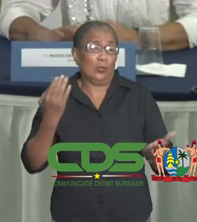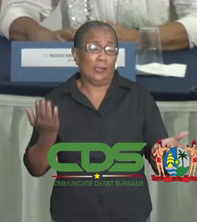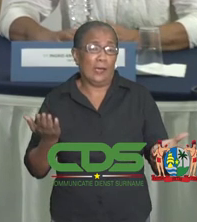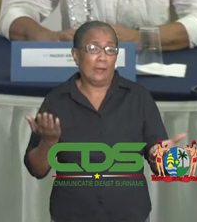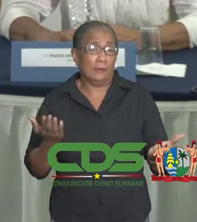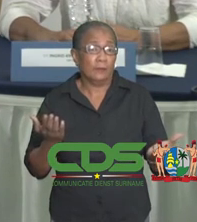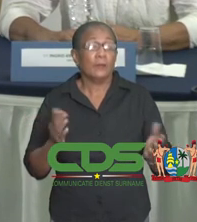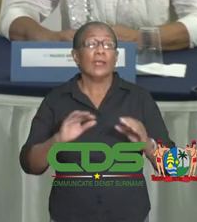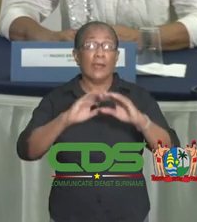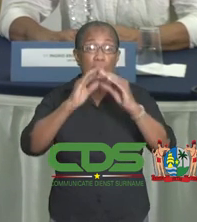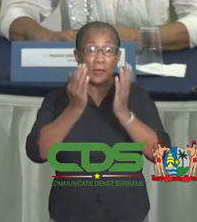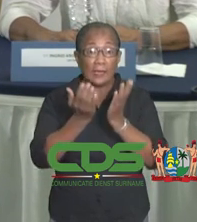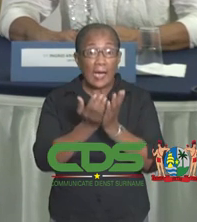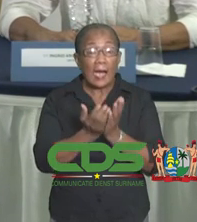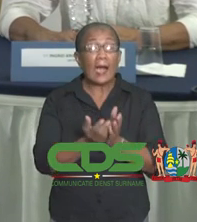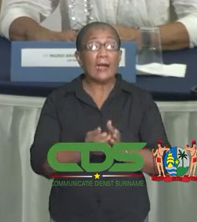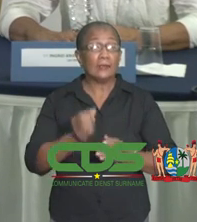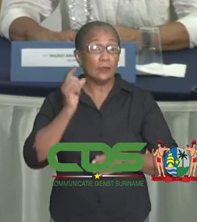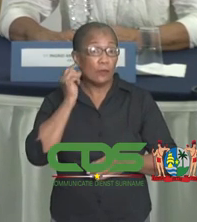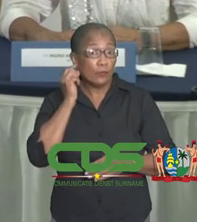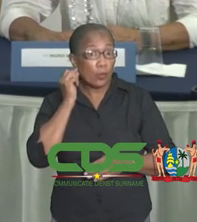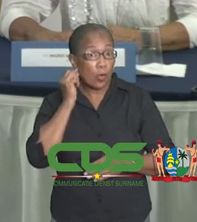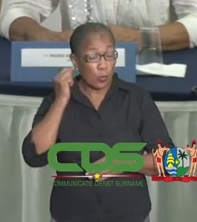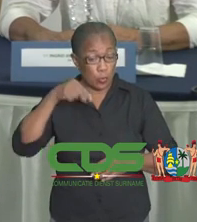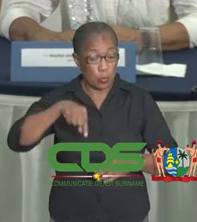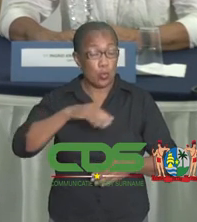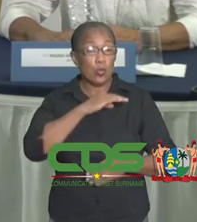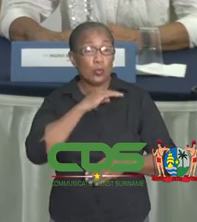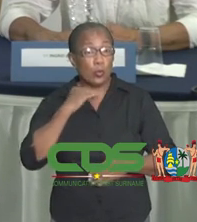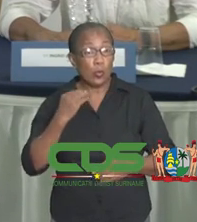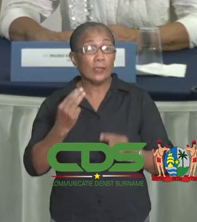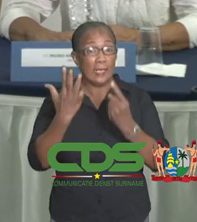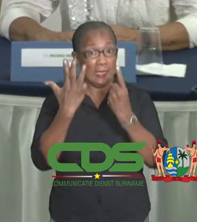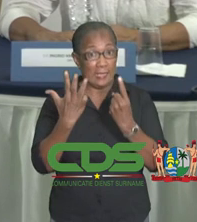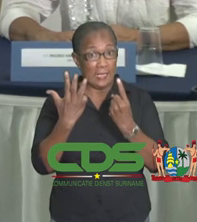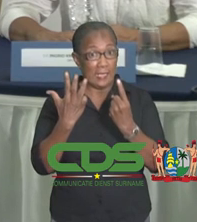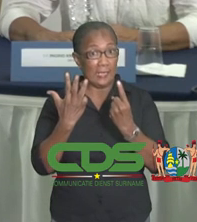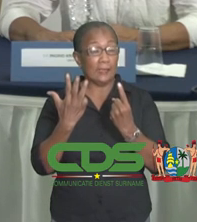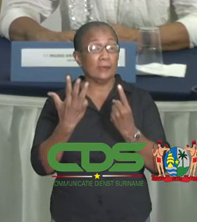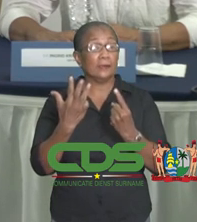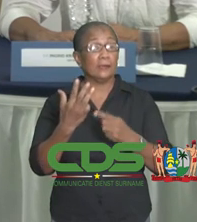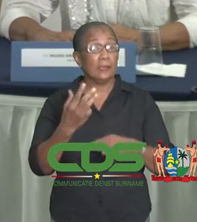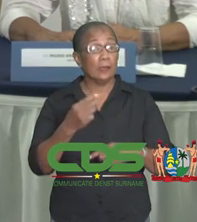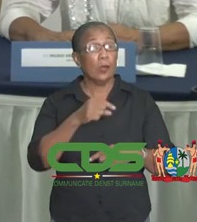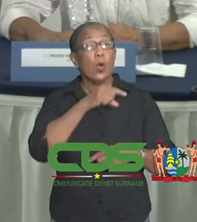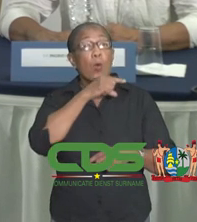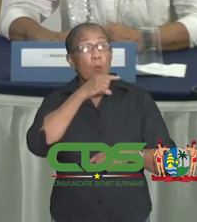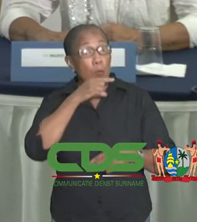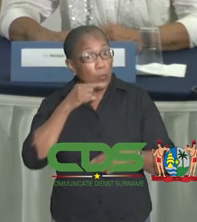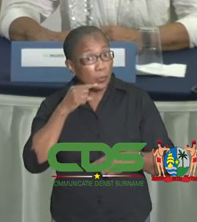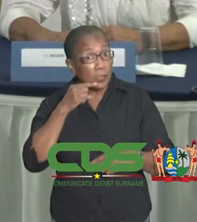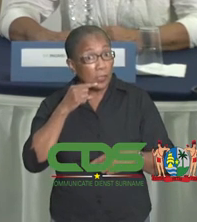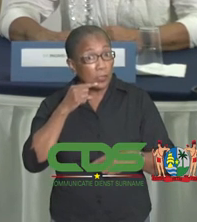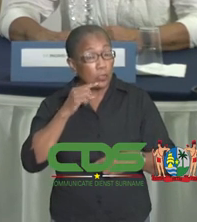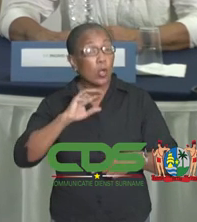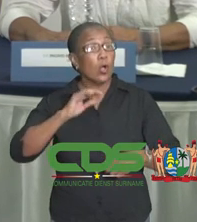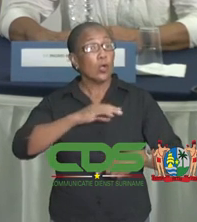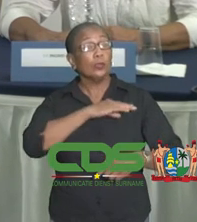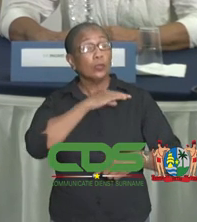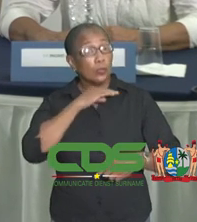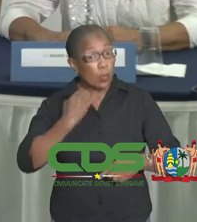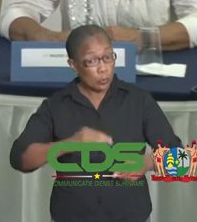En van al die vrouwen die we dus hebben gehad die overleden zijn, die 19 vrouwen, geen van hen waren gevaccineerd. Dat is ook